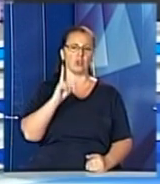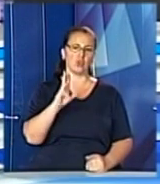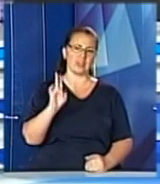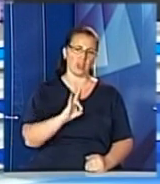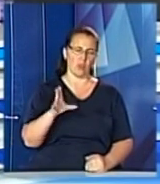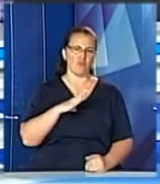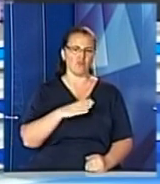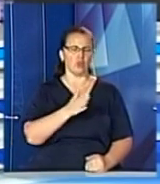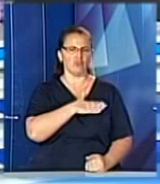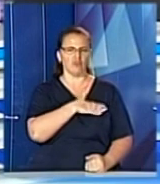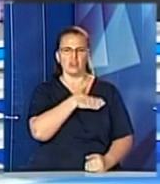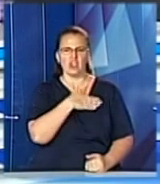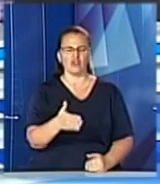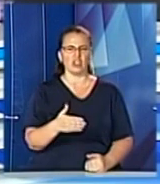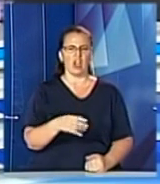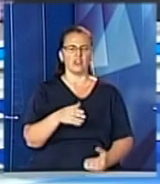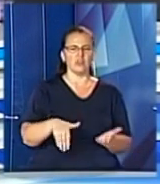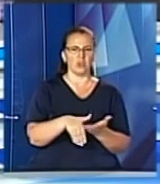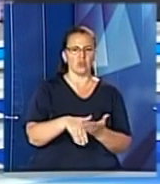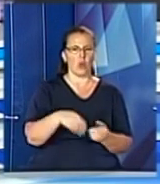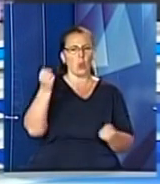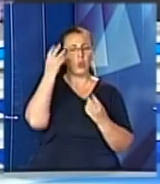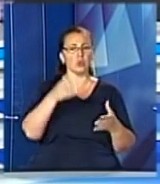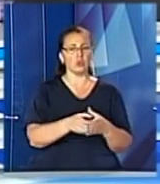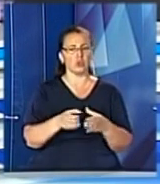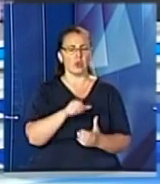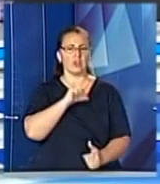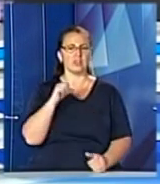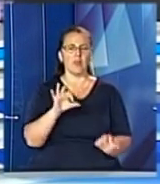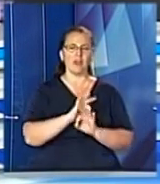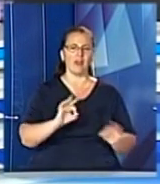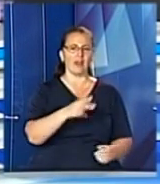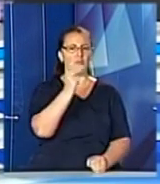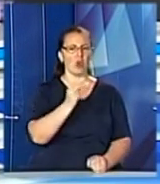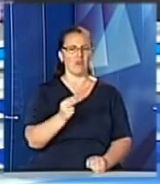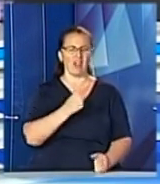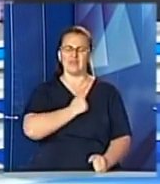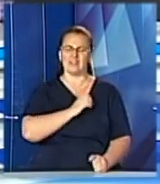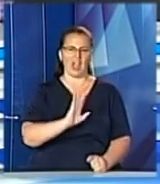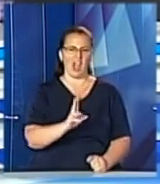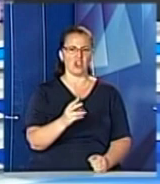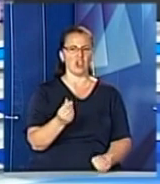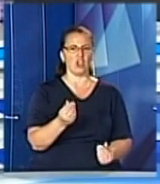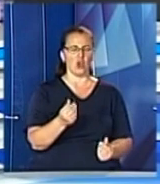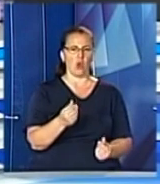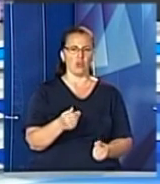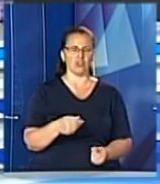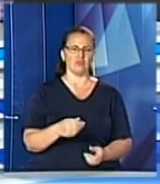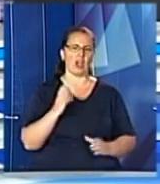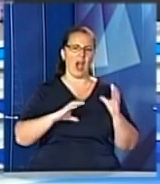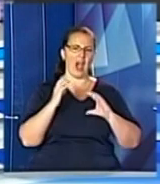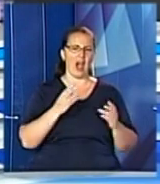ще й щедрим меценатом культурних товариств. Сам чудово малював, тож не шкодував коштів на стипендії молодим митцям та